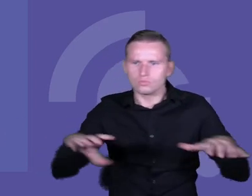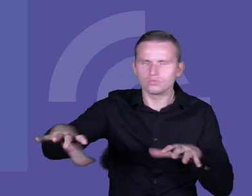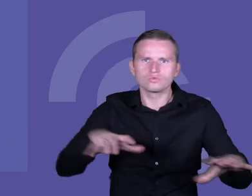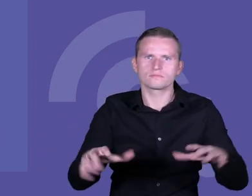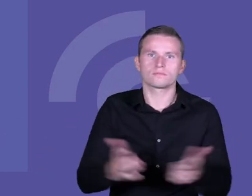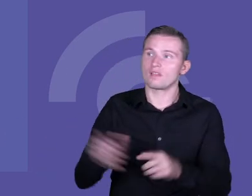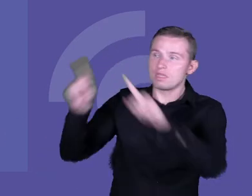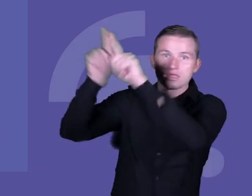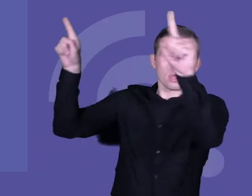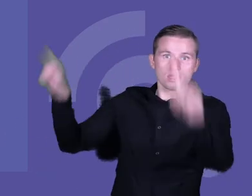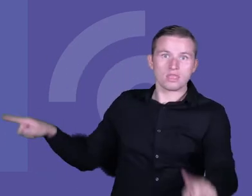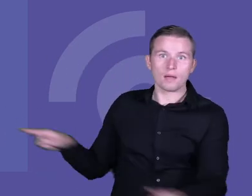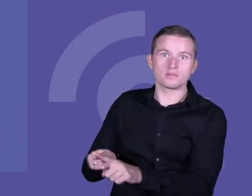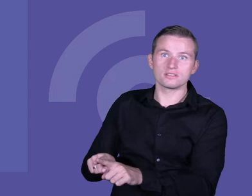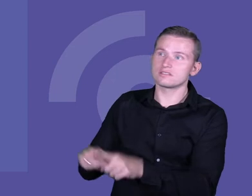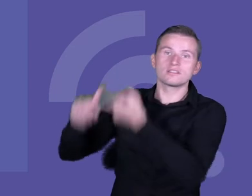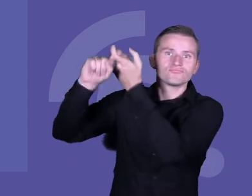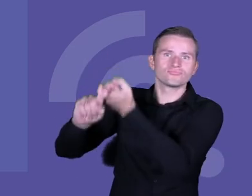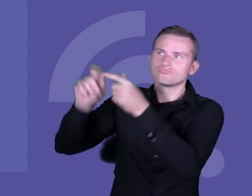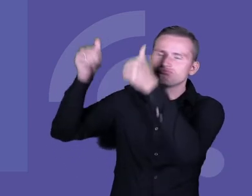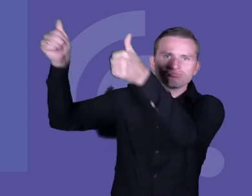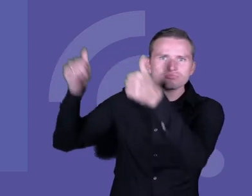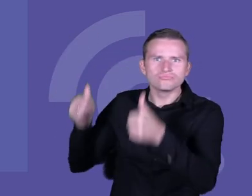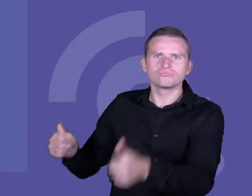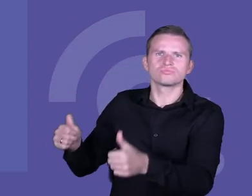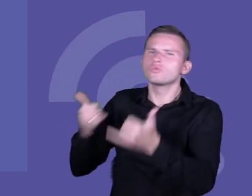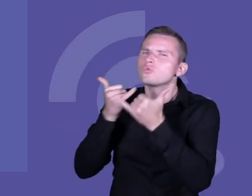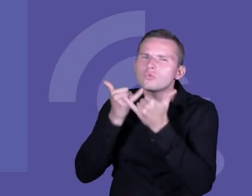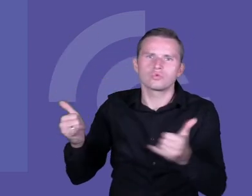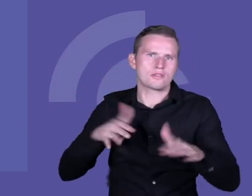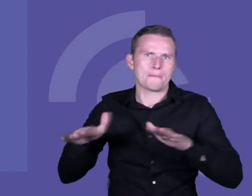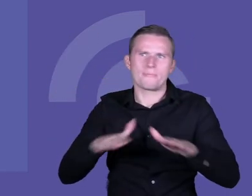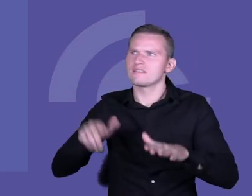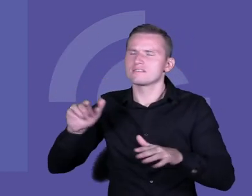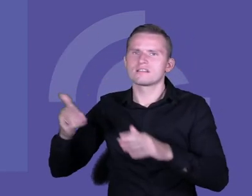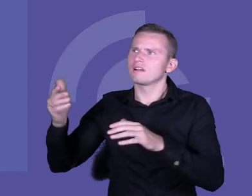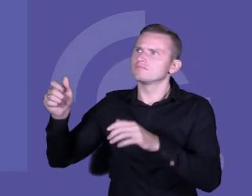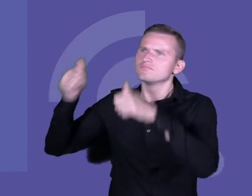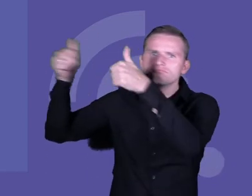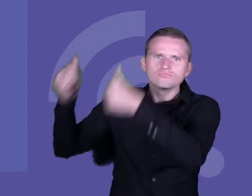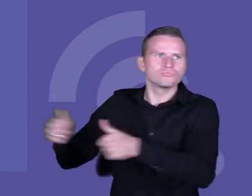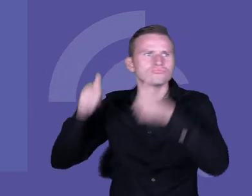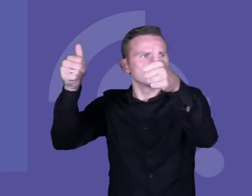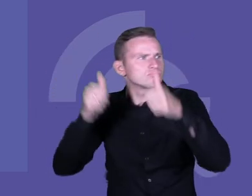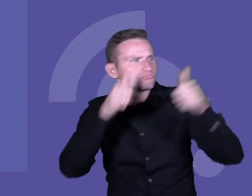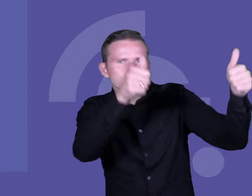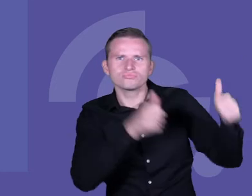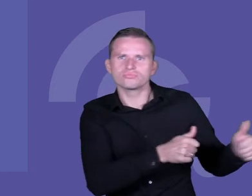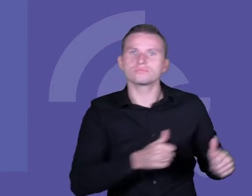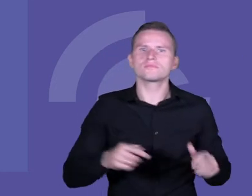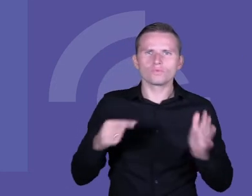Tablice są przyczepiane w różnych miejscach, także tak naprawdę gubimy, tracimy tą taką